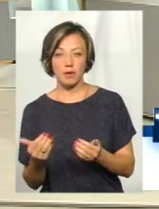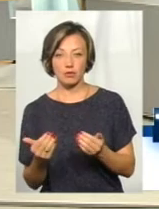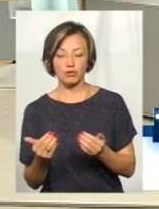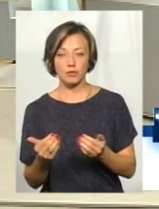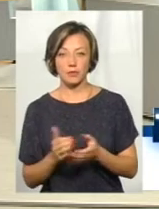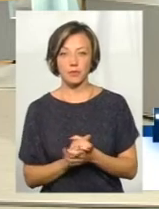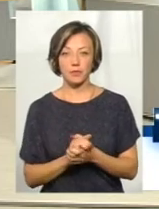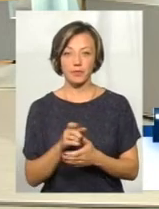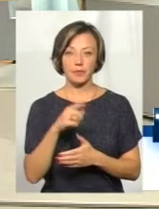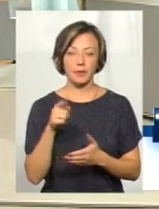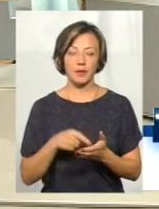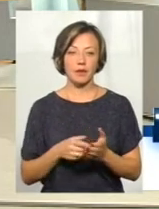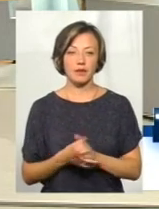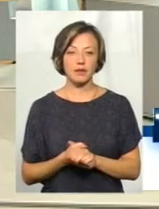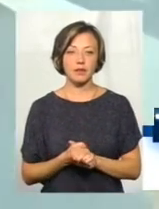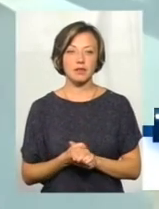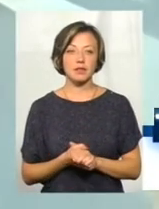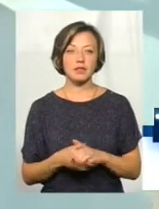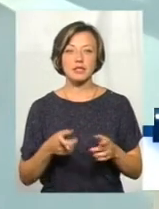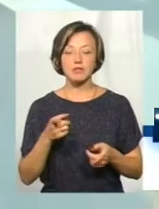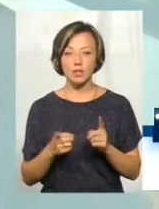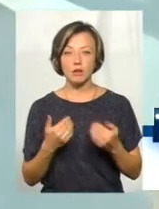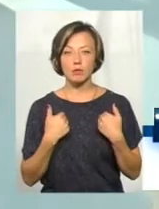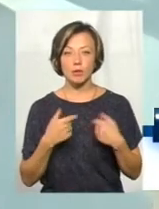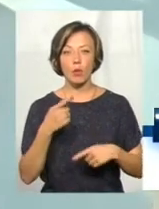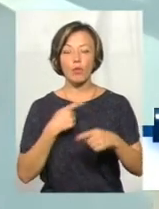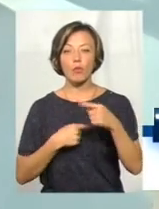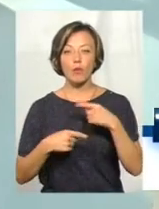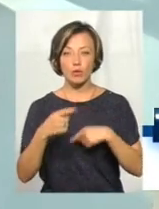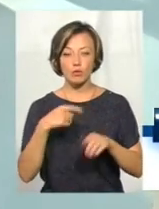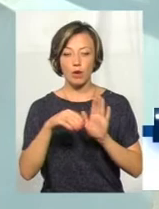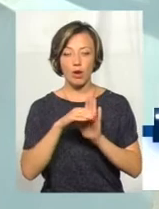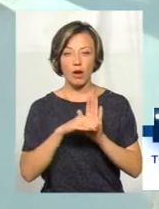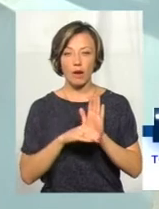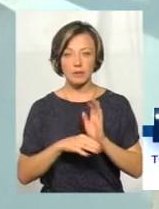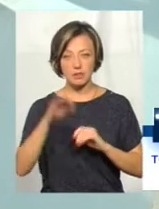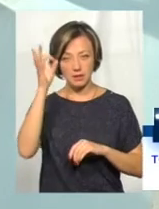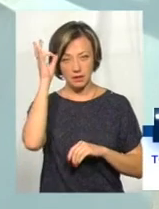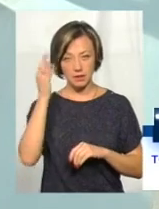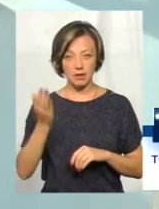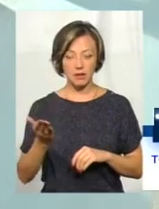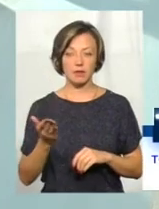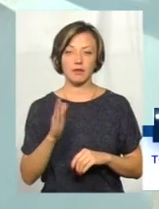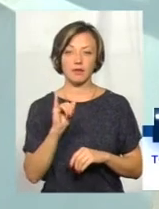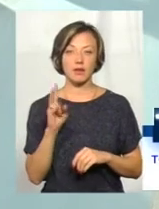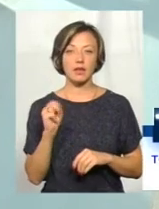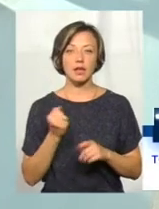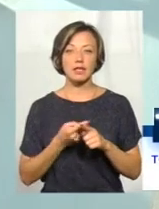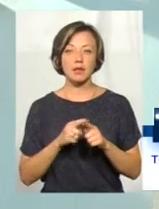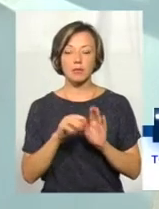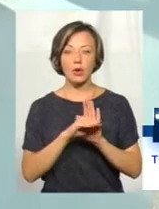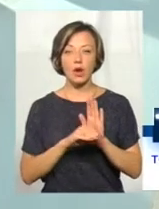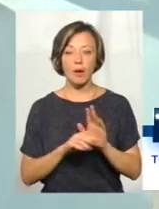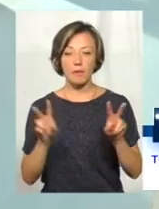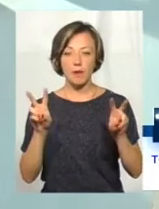Звичайно, мені хочеться повернутися до тієї програми, про яку згадала пані Віка. Це програма